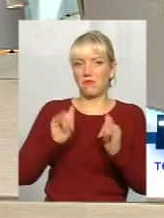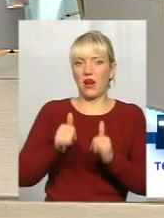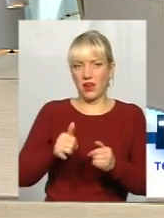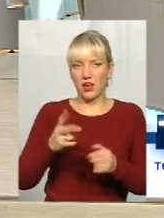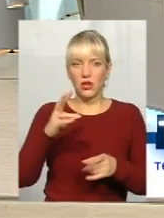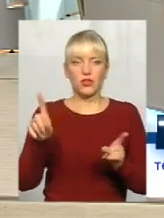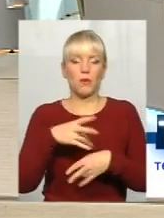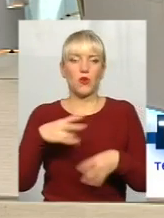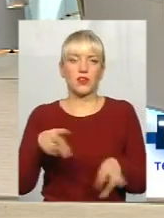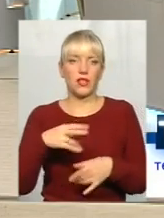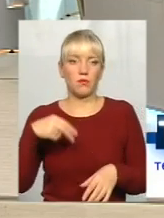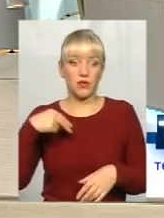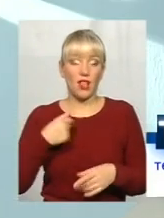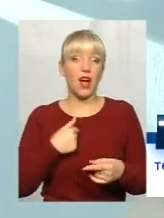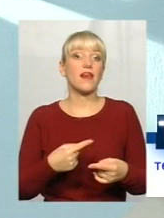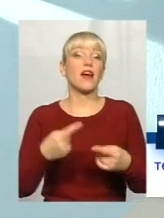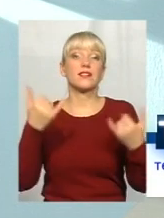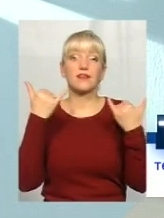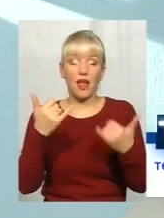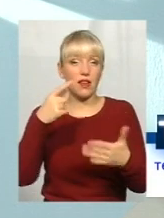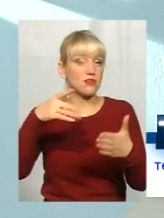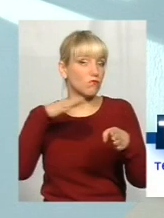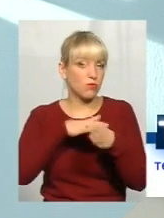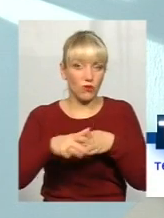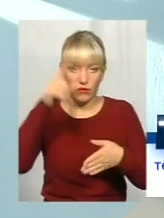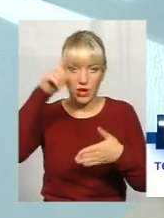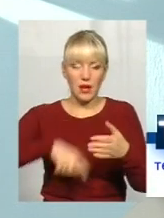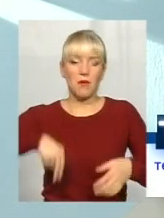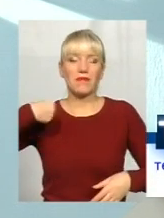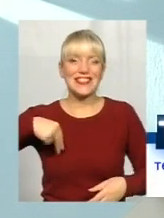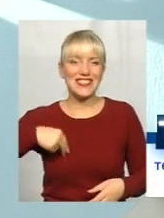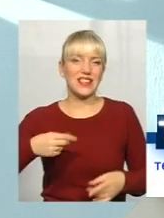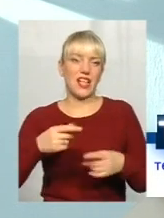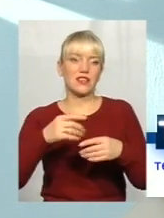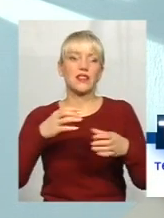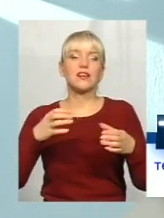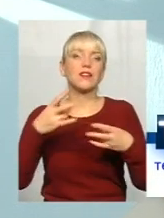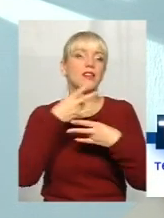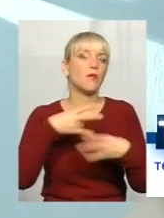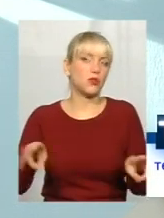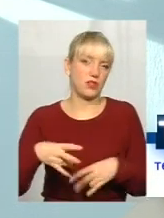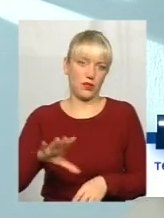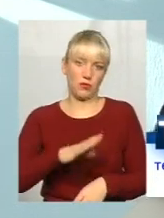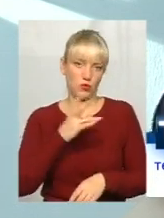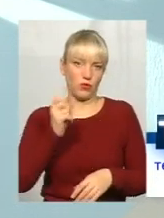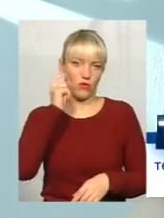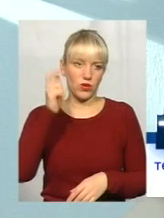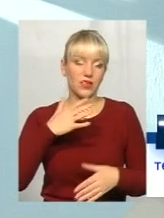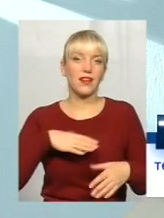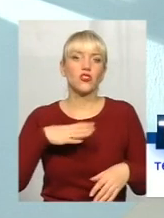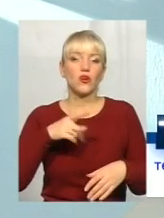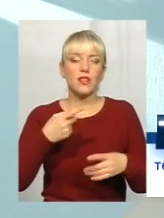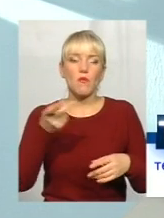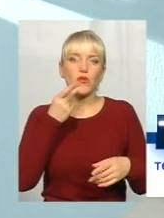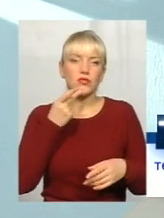посади президента. А зараз я абсолютно вірую, президента посади в Україні немає. І немає, і не повинна вона бути. Для чого нам ці весь час